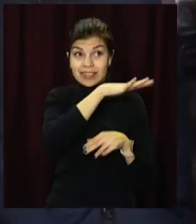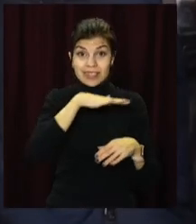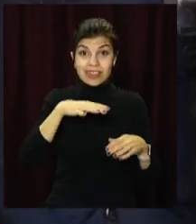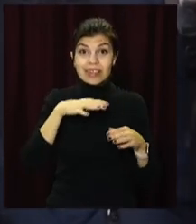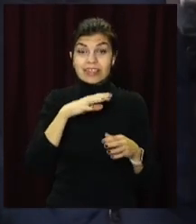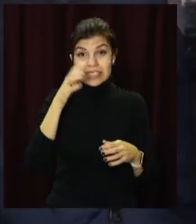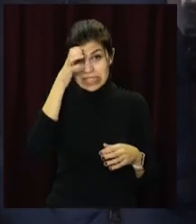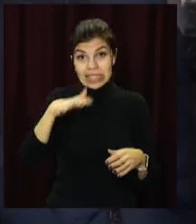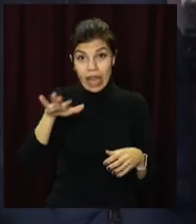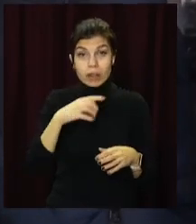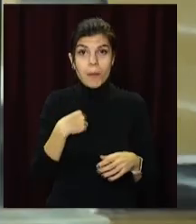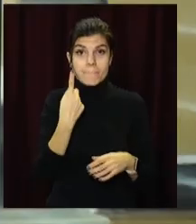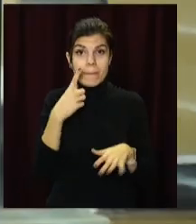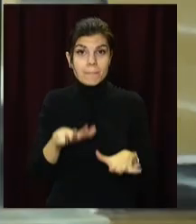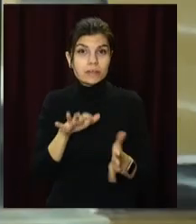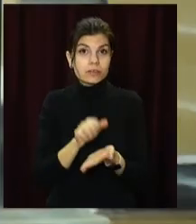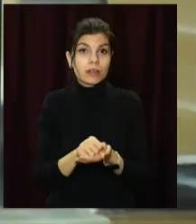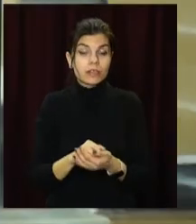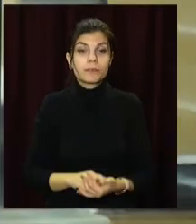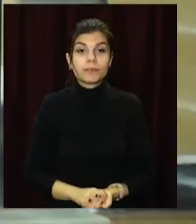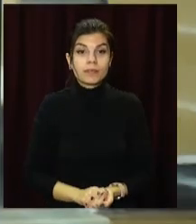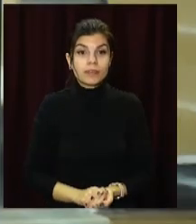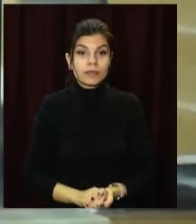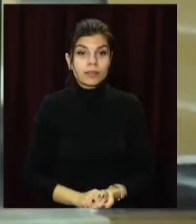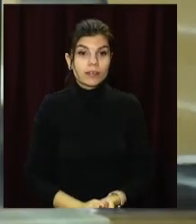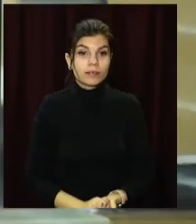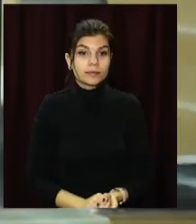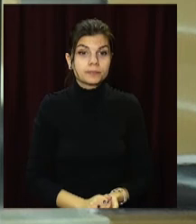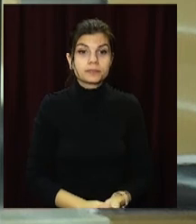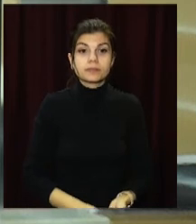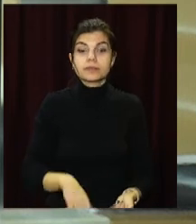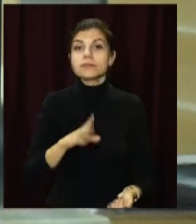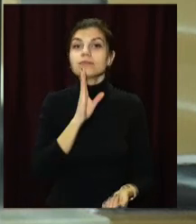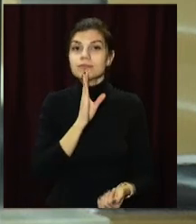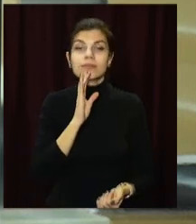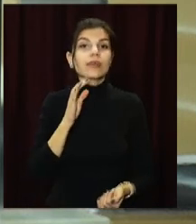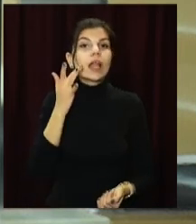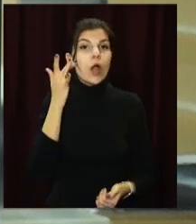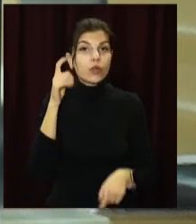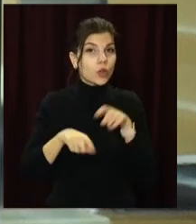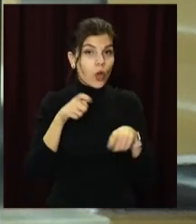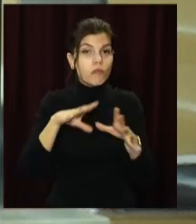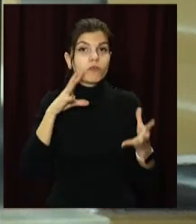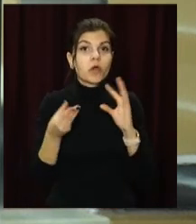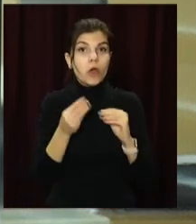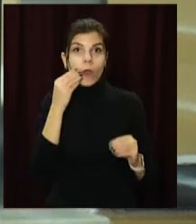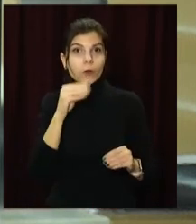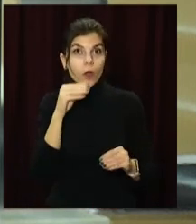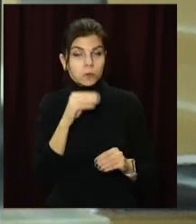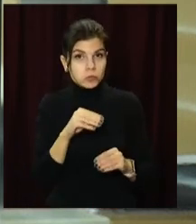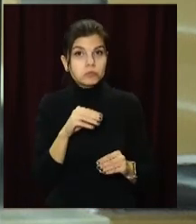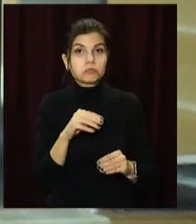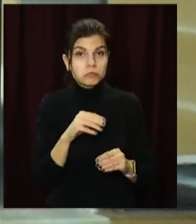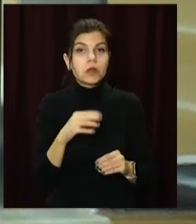цьому професіональному конкурсі. Ярослава Магучих – краща легкоатлетка Європи. Це результати голосування на сторінках